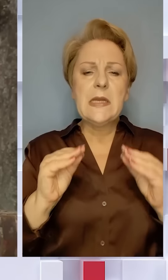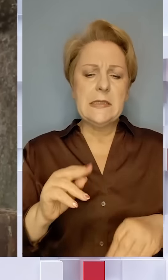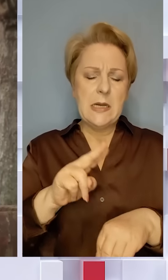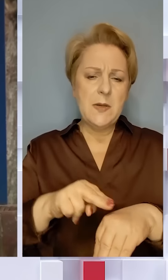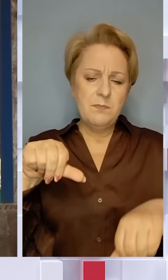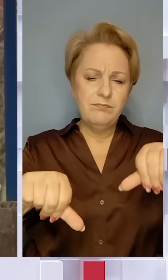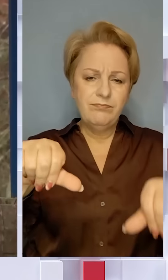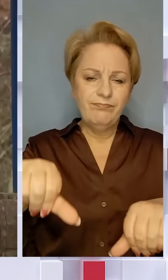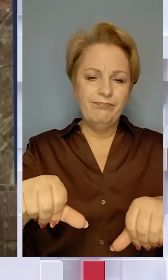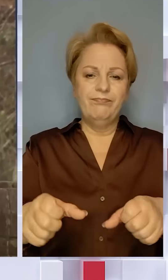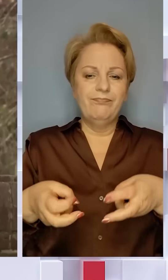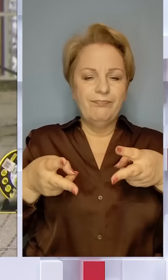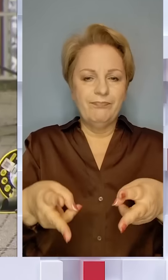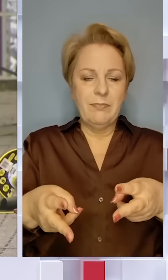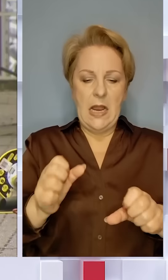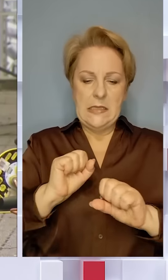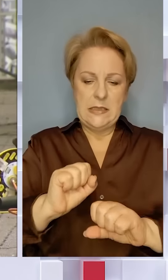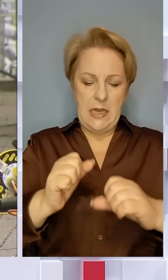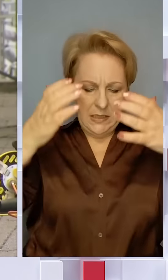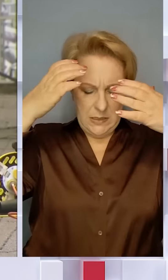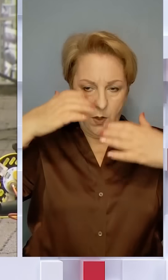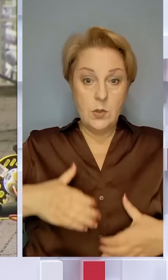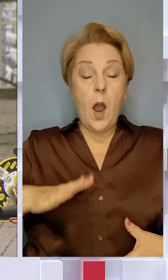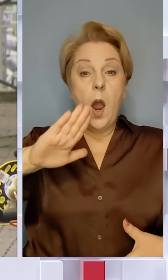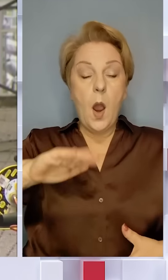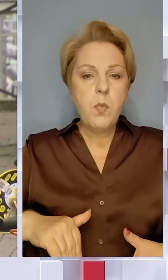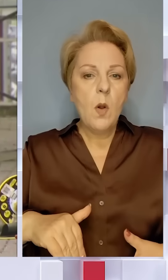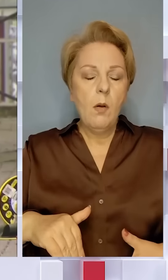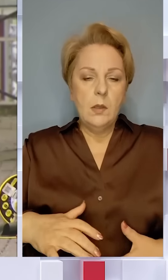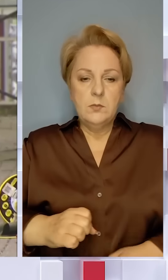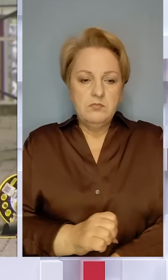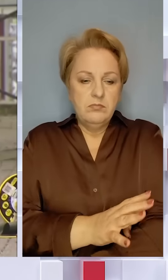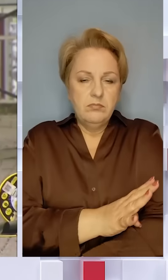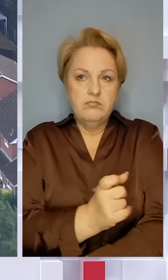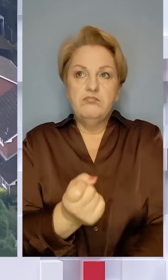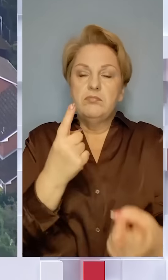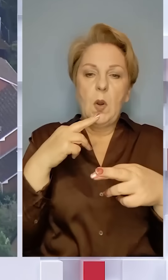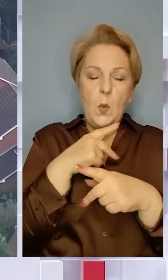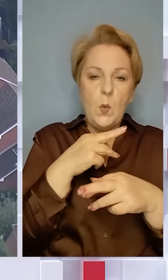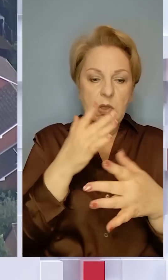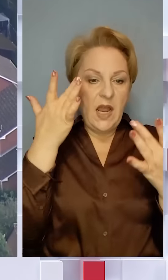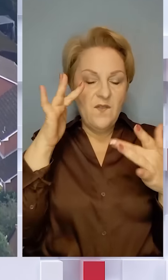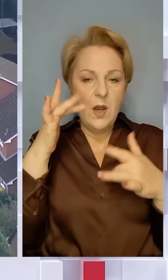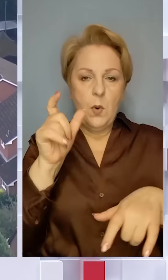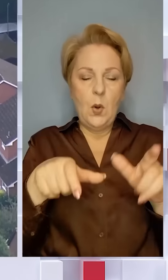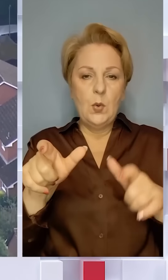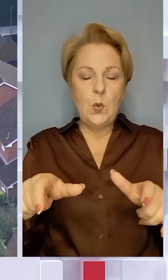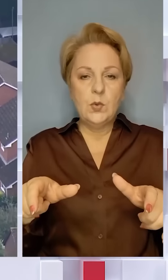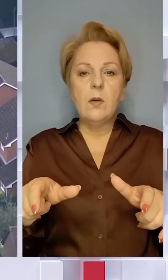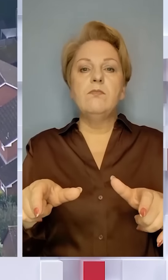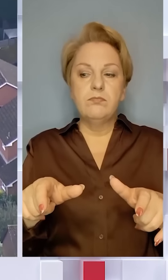поліцейських та криміналістів у захисних костюмах. А потім не менш моторошні випадки отруєння випадкових людей.